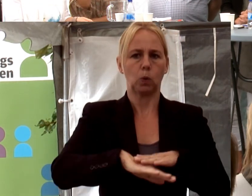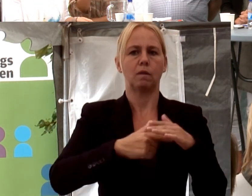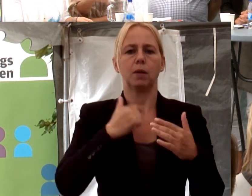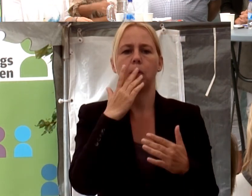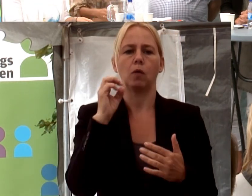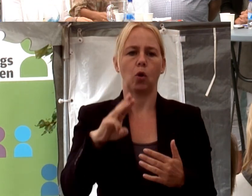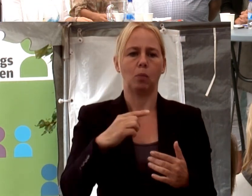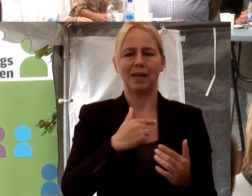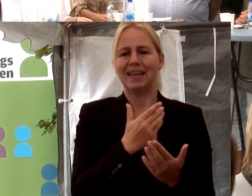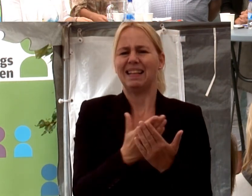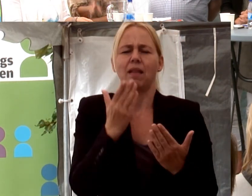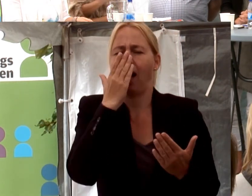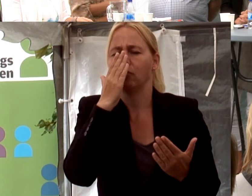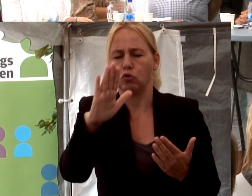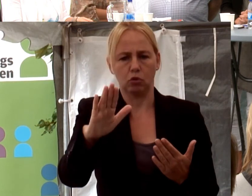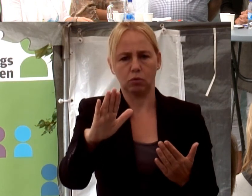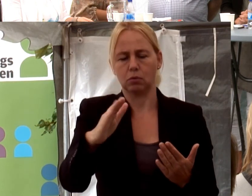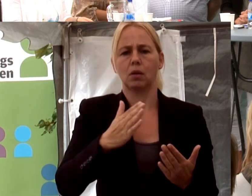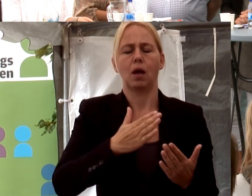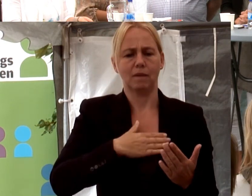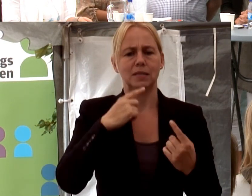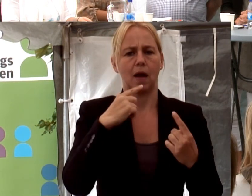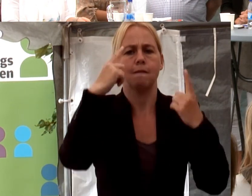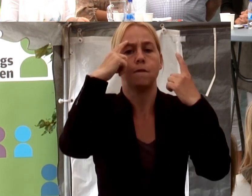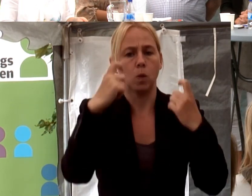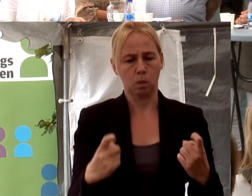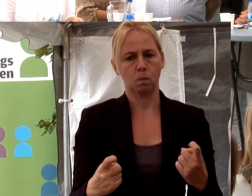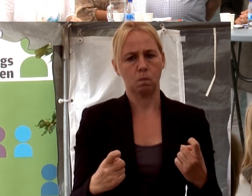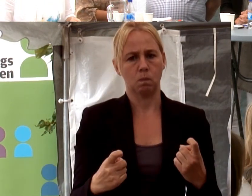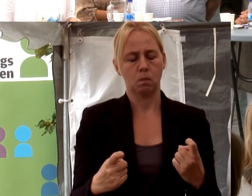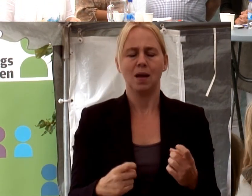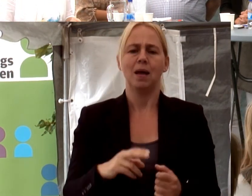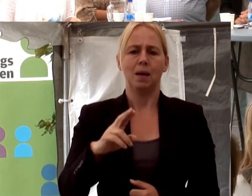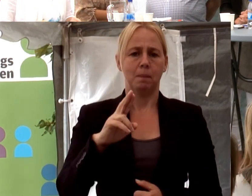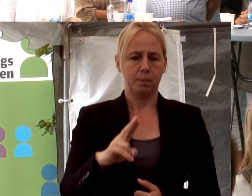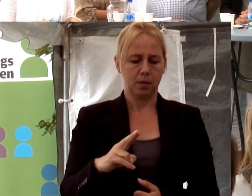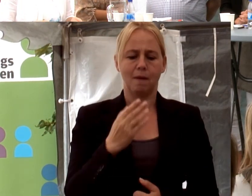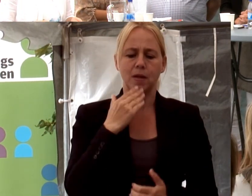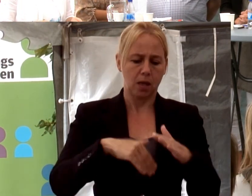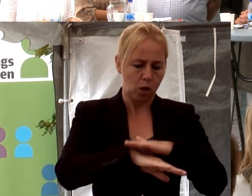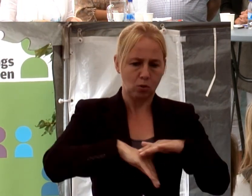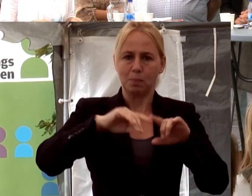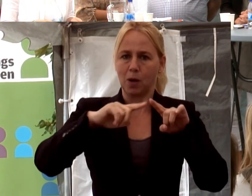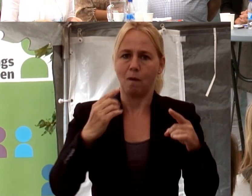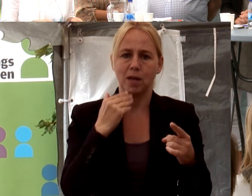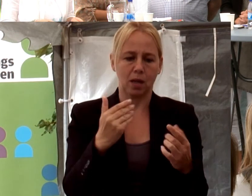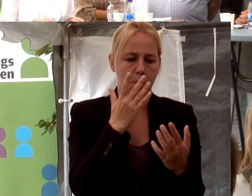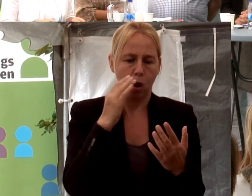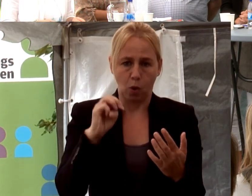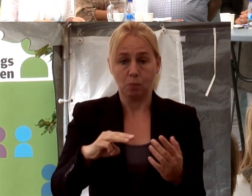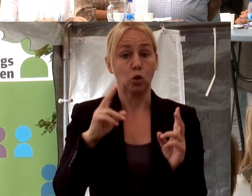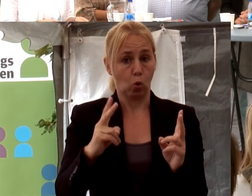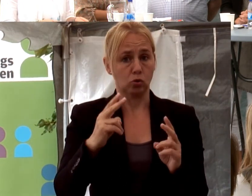om. Jag skulle inte säga attityd. Jag vill prata om fördomar. För egentligen är det ju så att vilken grund vi än pratar om. Och det gäller även